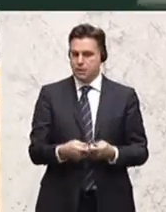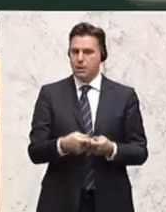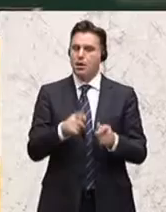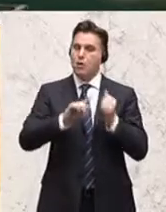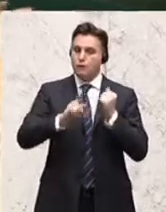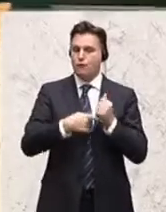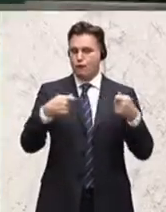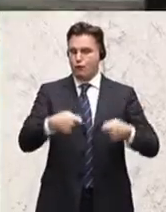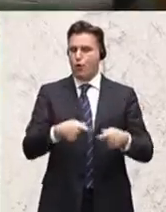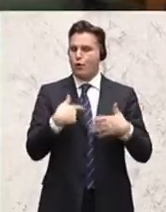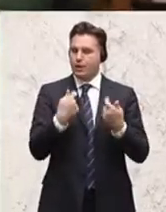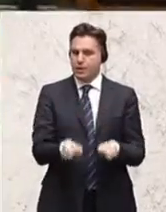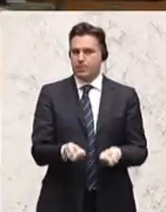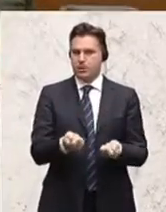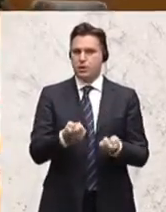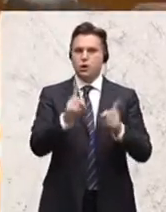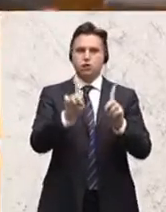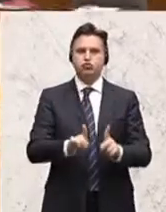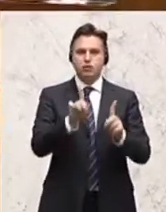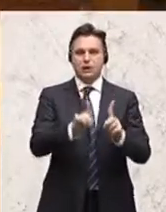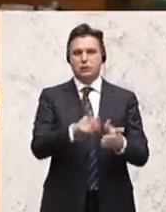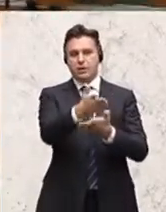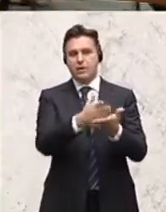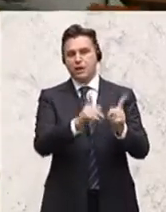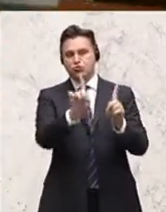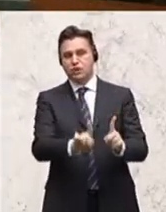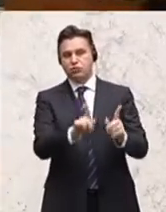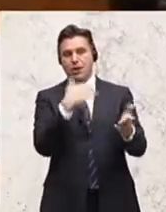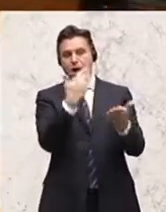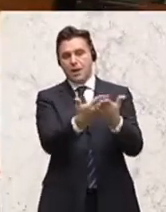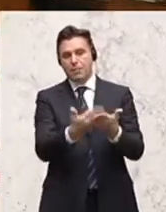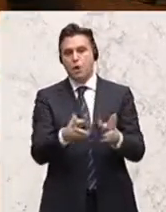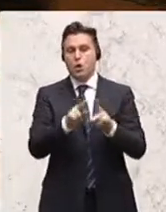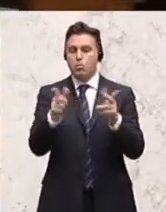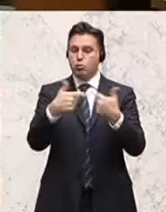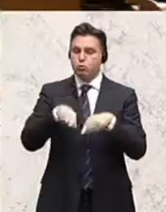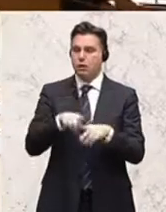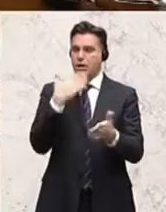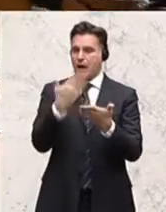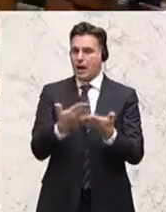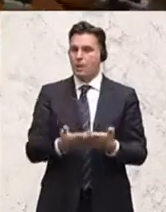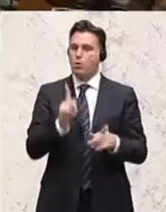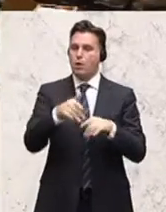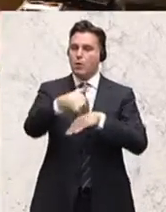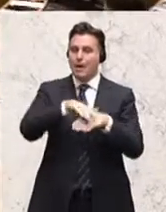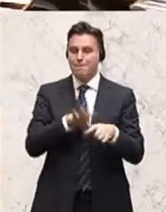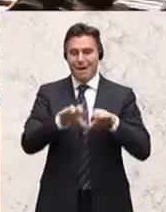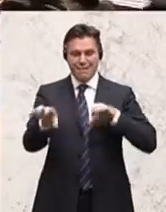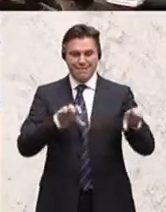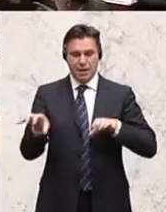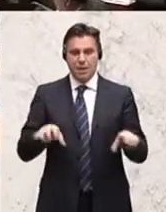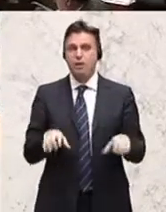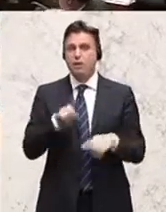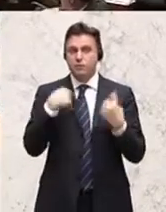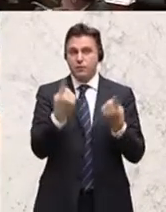Pflegefonds, wo man eben auch versucht, stationäre, teilstationäre Angebote in den Bundesländern zu schaffen, in den Gemeinden zu schaffen, weil wir alle wissen,